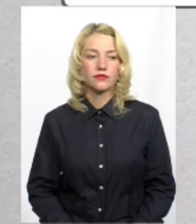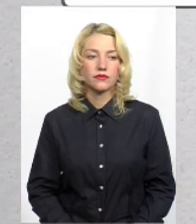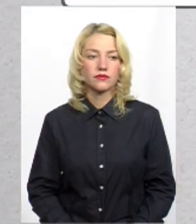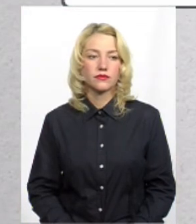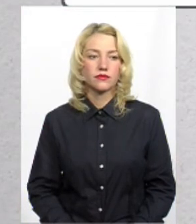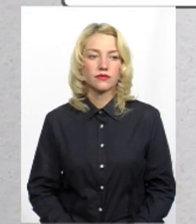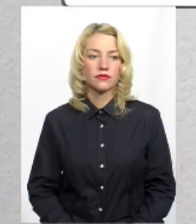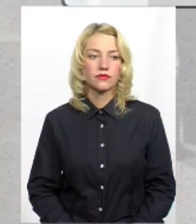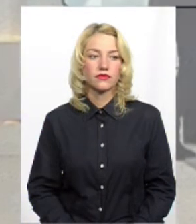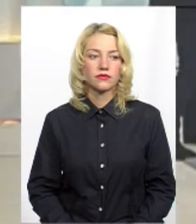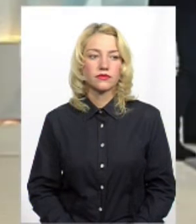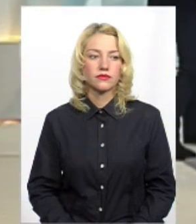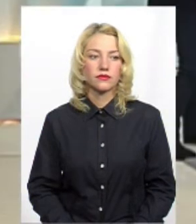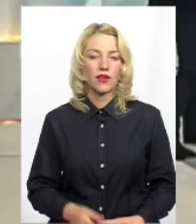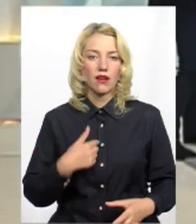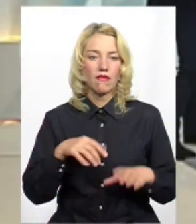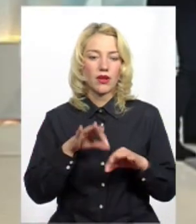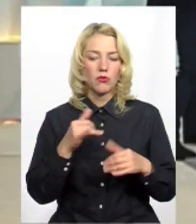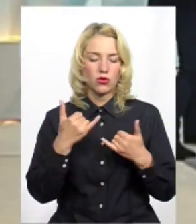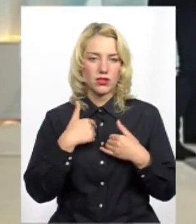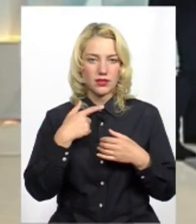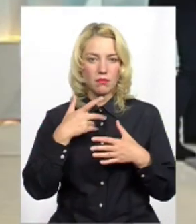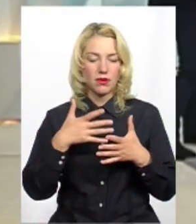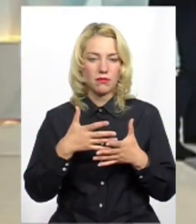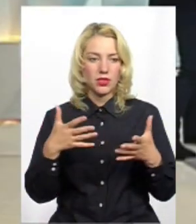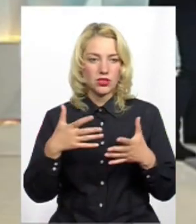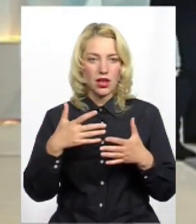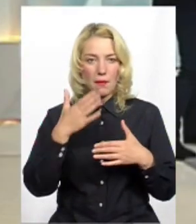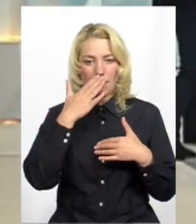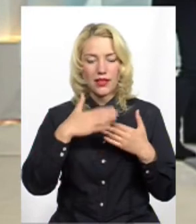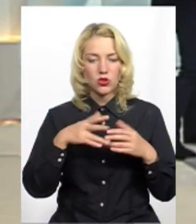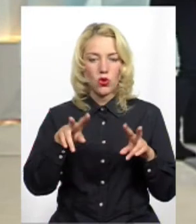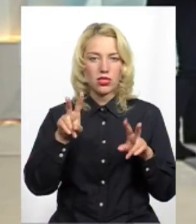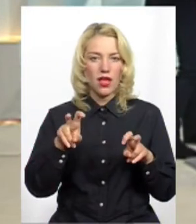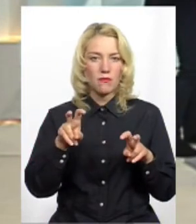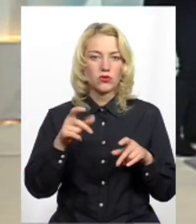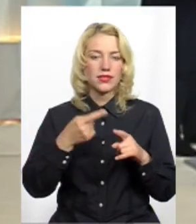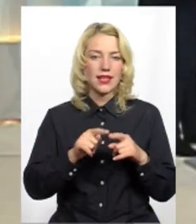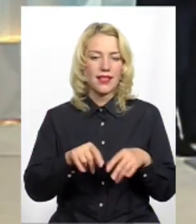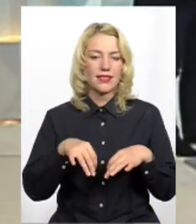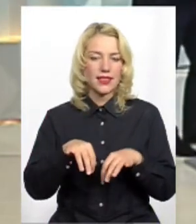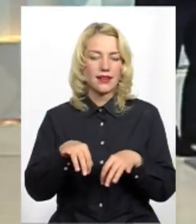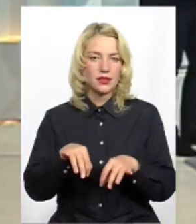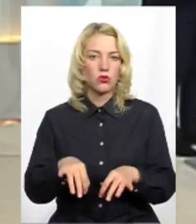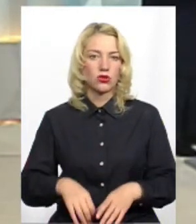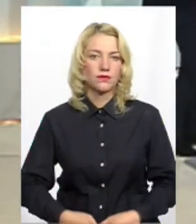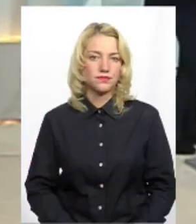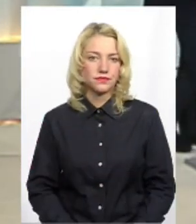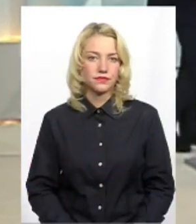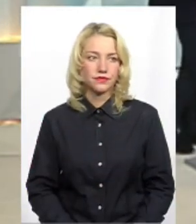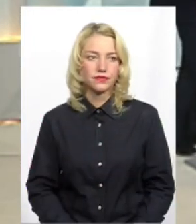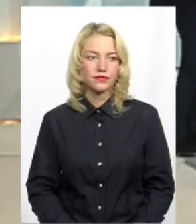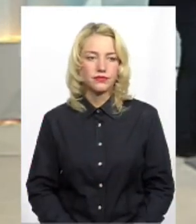Я думаю, що я вибору більш близько до себе тему – це транспорт. Так, давайте, транспорт.